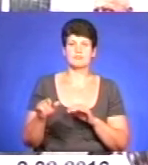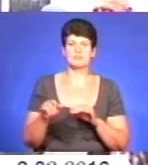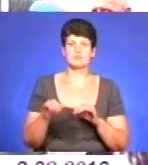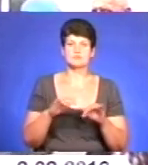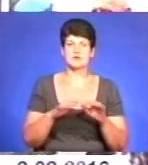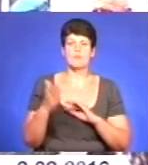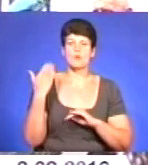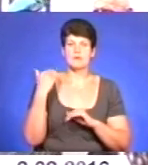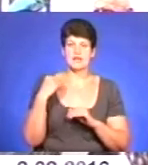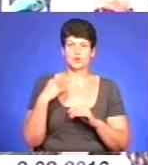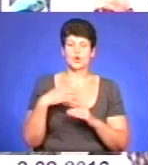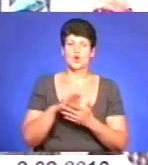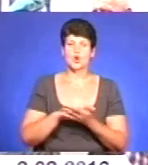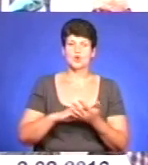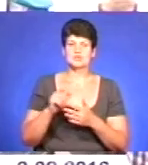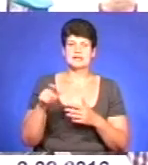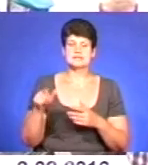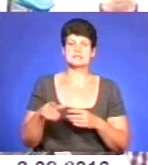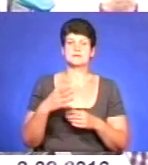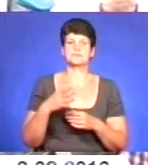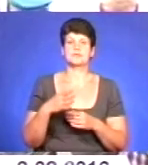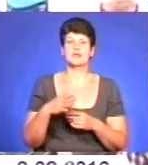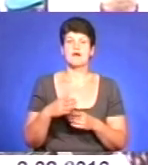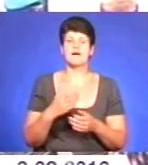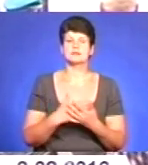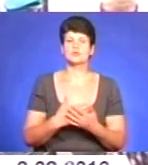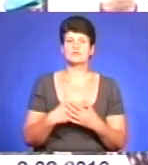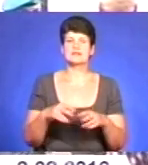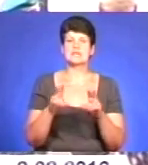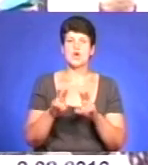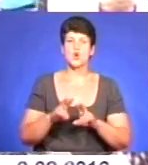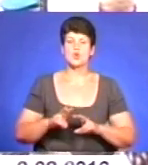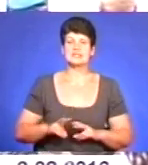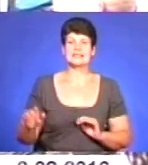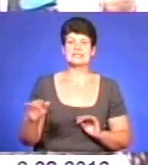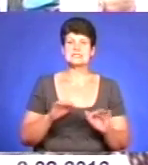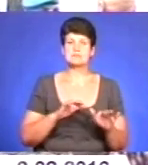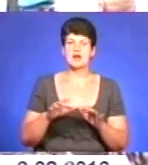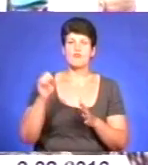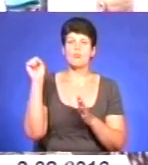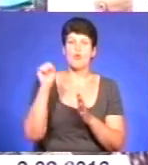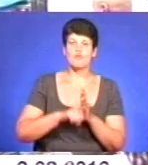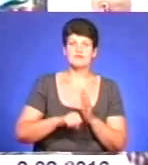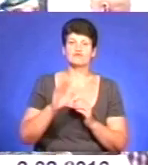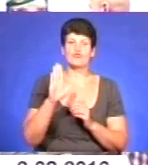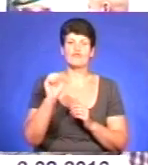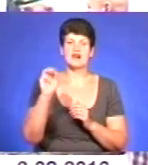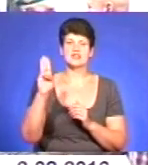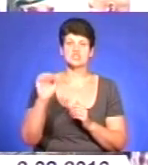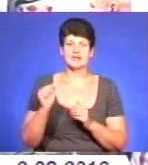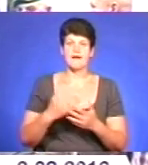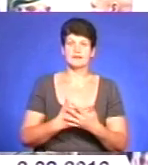їм шиють кримінальну статтю. Активізувати розгляд справи по вбивству Вашченка, активіста з